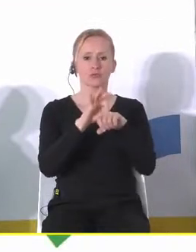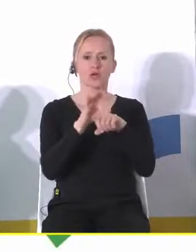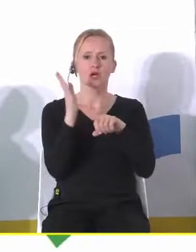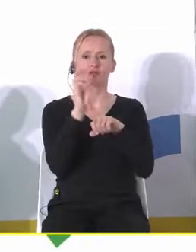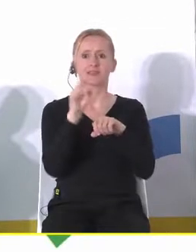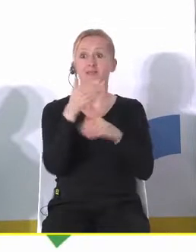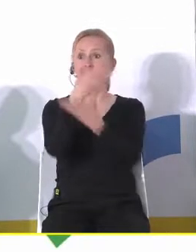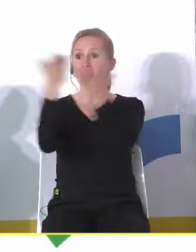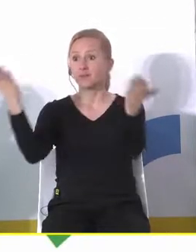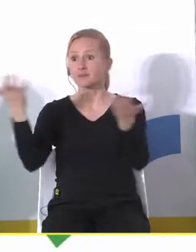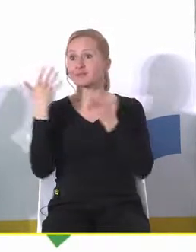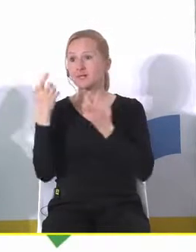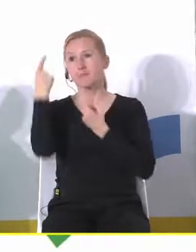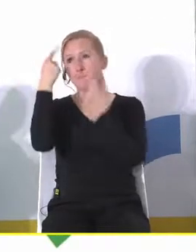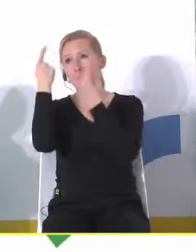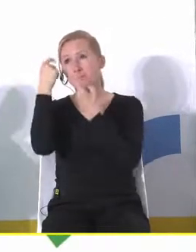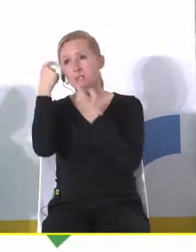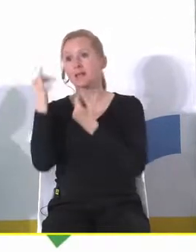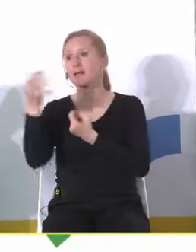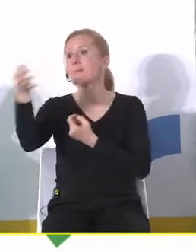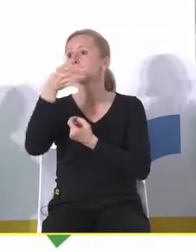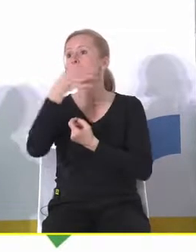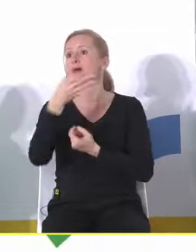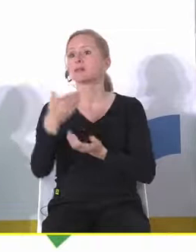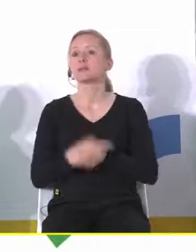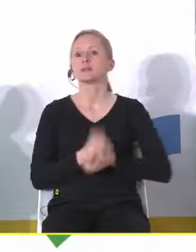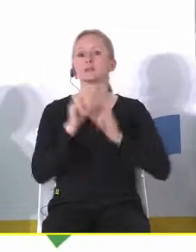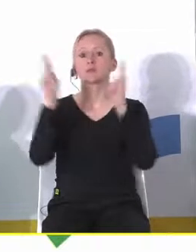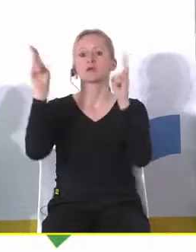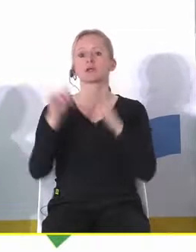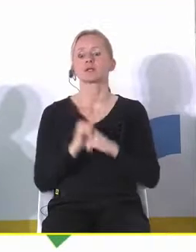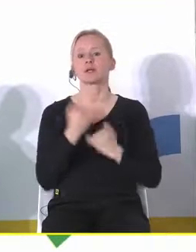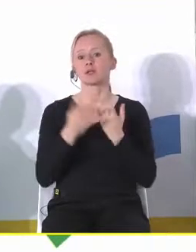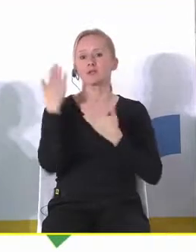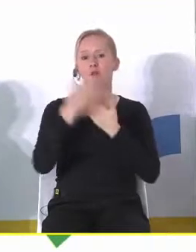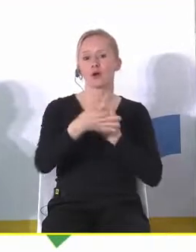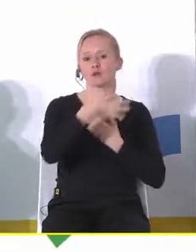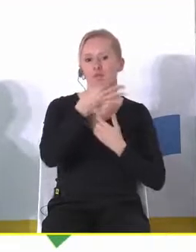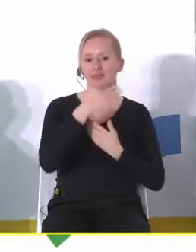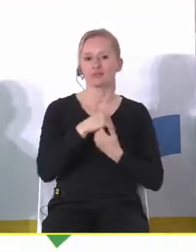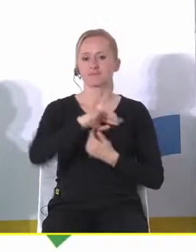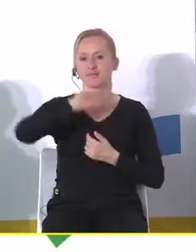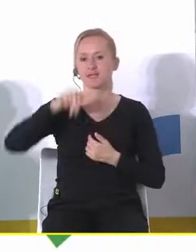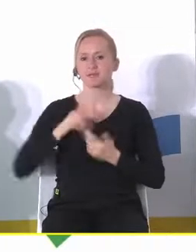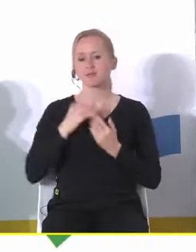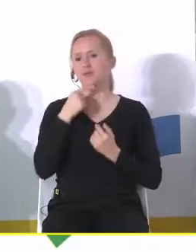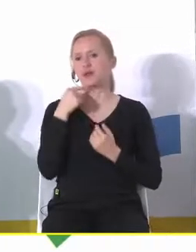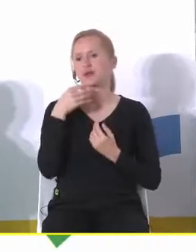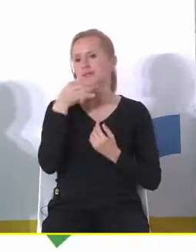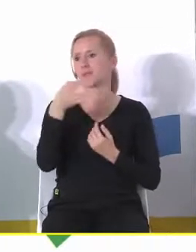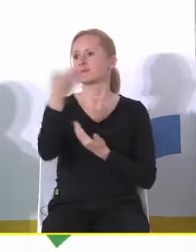Państwa zachęcam do myślenia o tym jakie pytania zadać i zgłaszania się jak tylko skończymy to pytanie to będzie można też zabrać głos